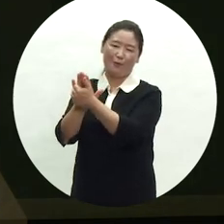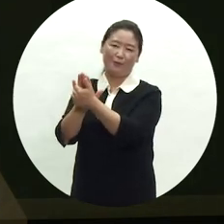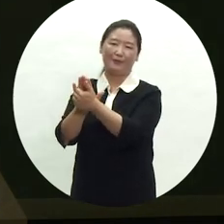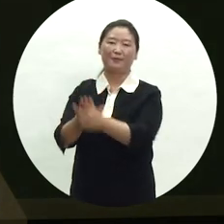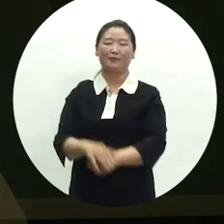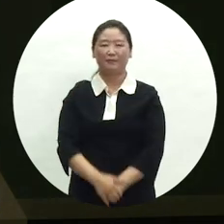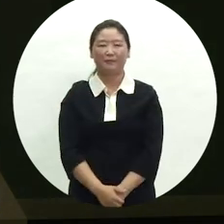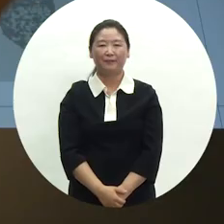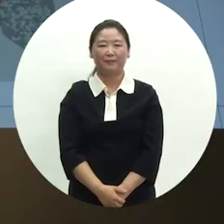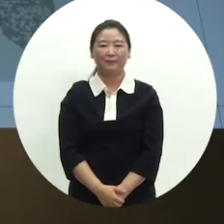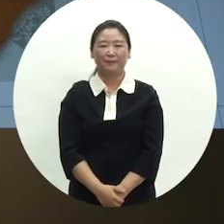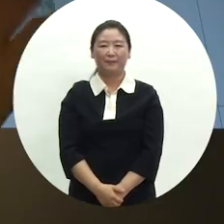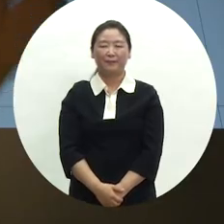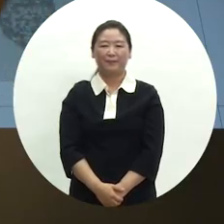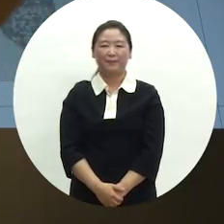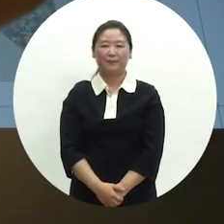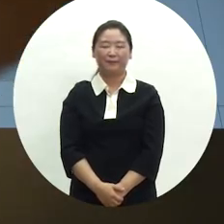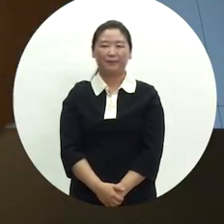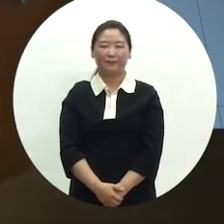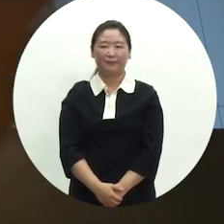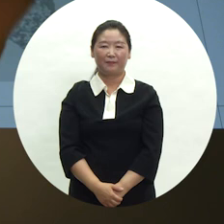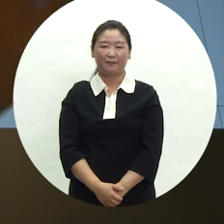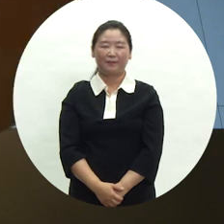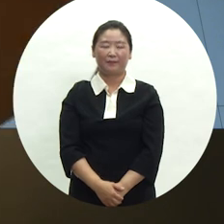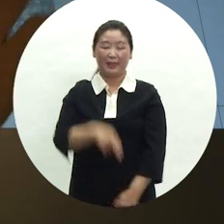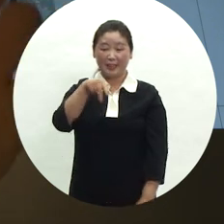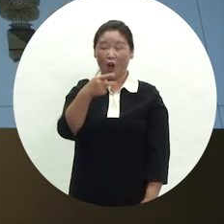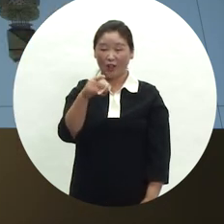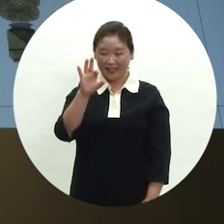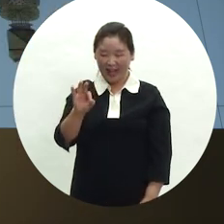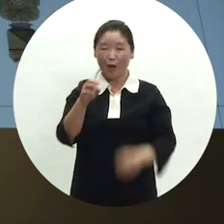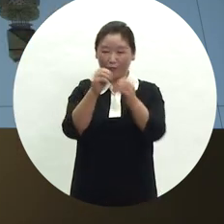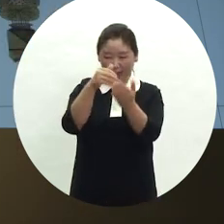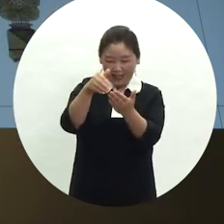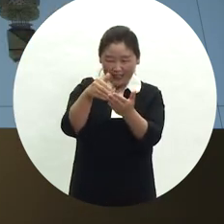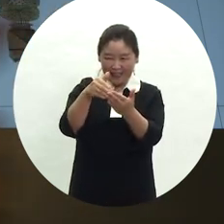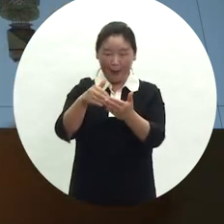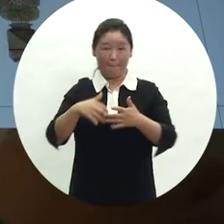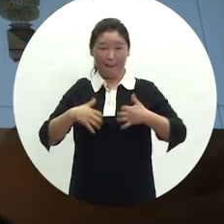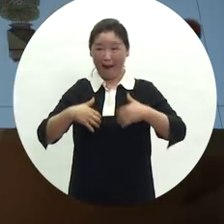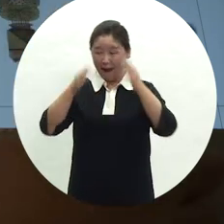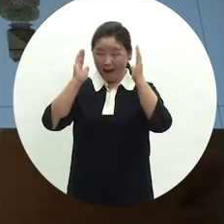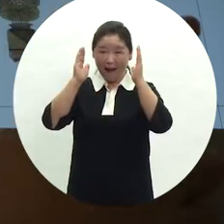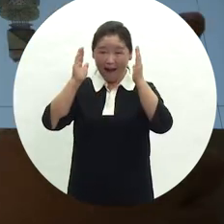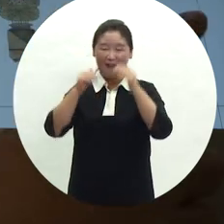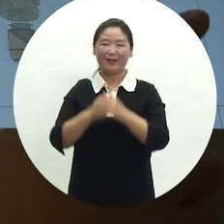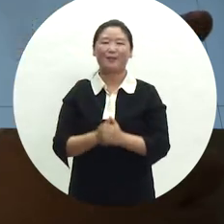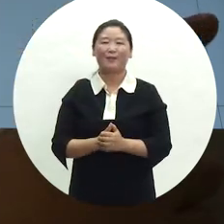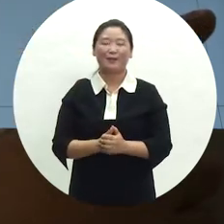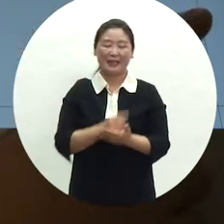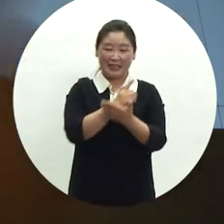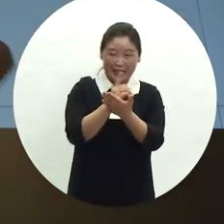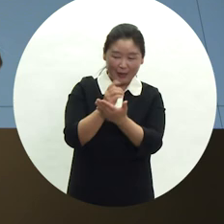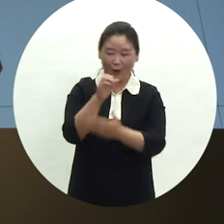높이고자 했습니다. 아울러 서당의 문자도 그리기와 재미있는 공부 등 디지털과